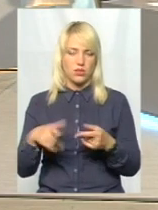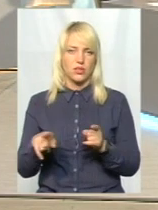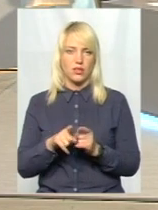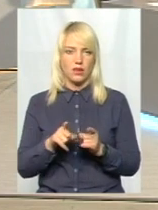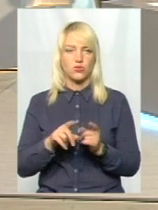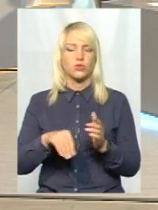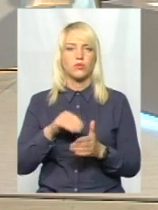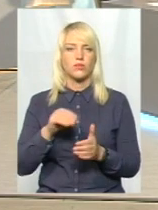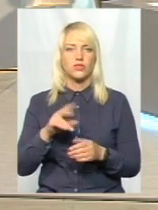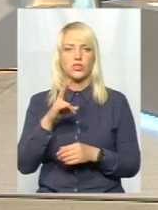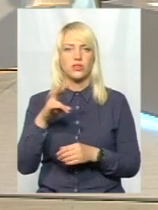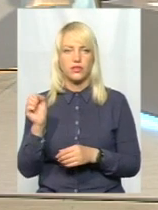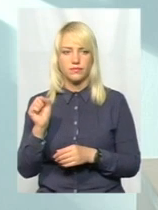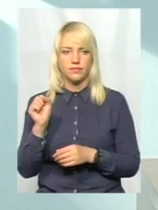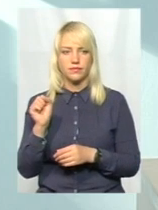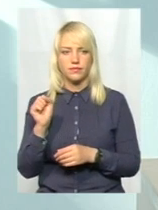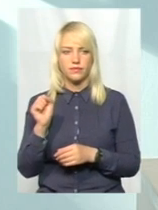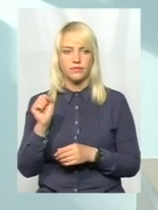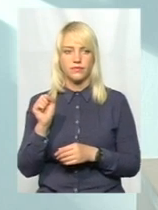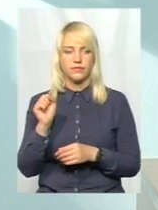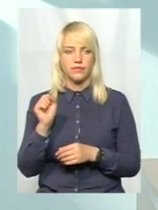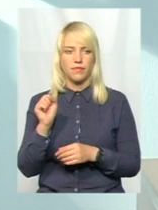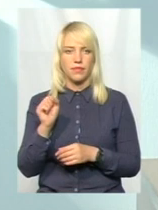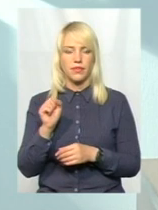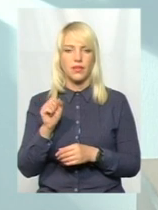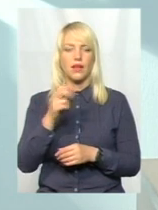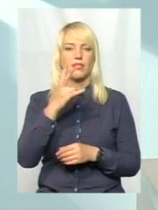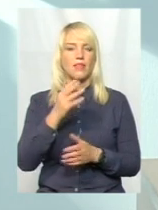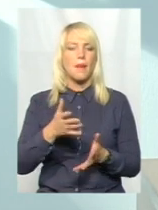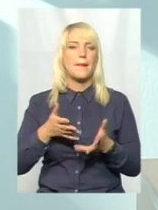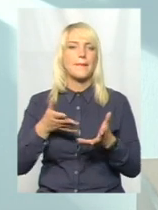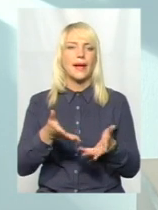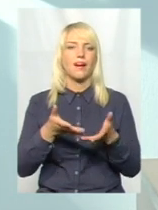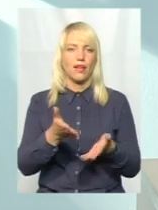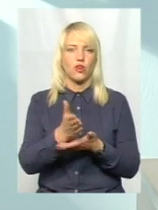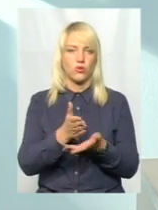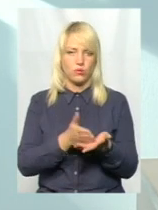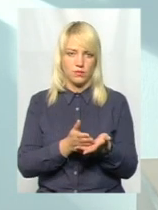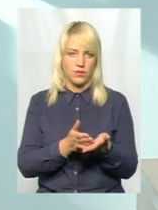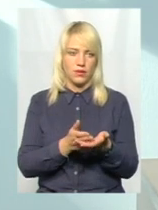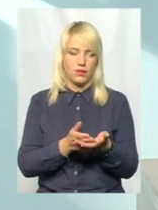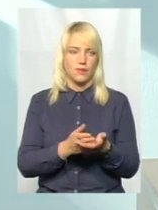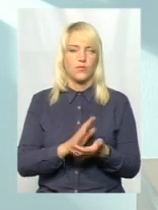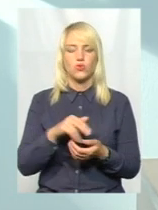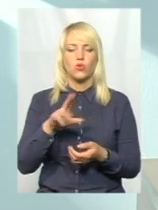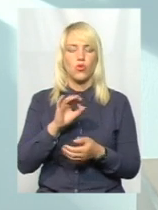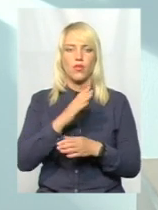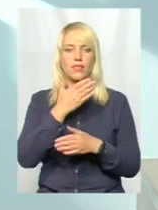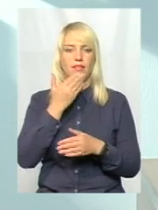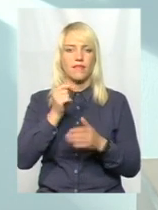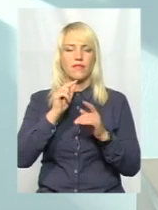споживача на пекарню щодо недотримання гігінічних вимог при виробництві та обігу харчових продуктів.